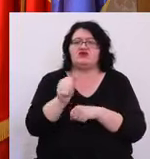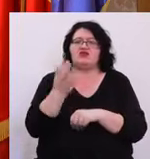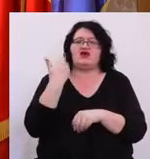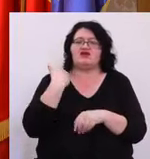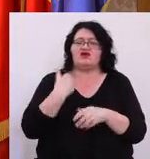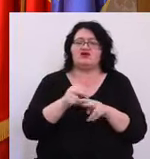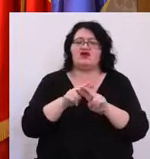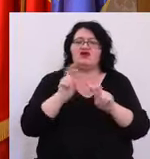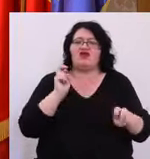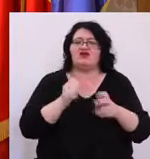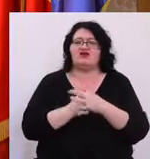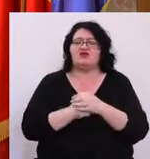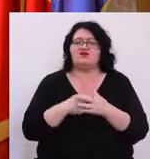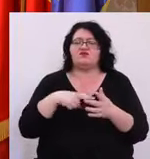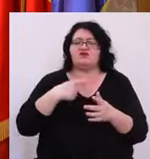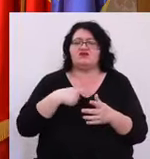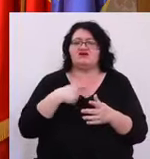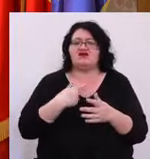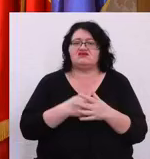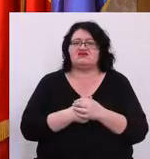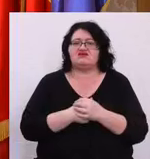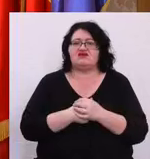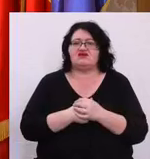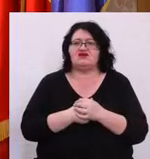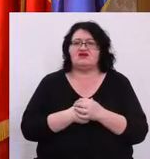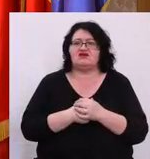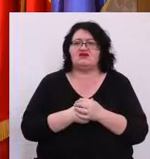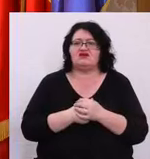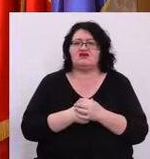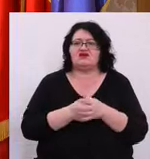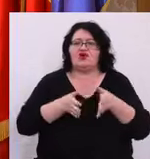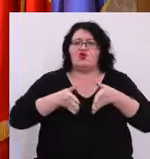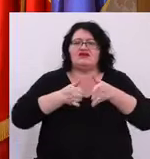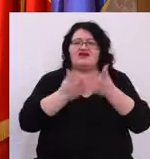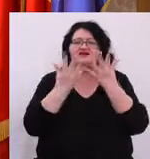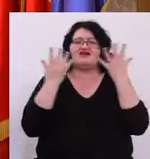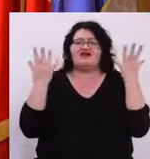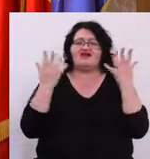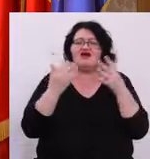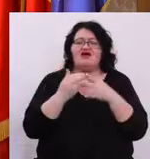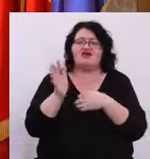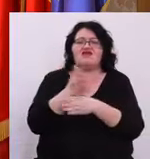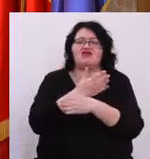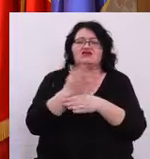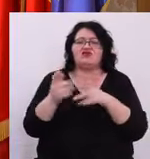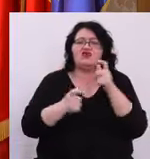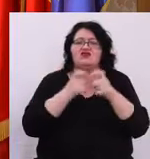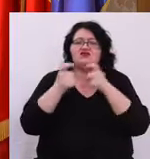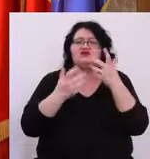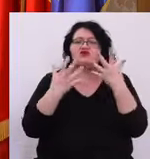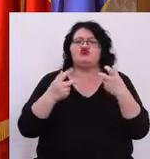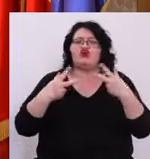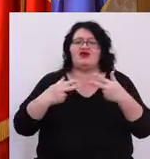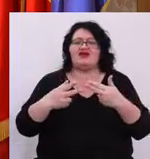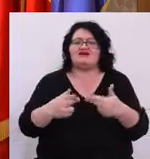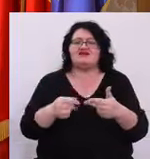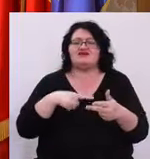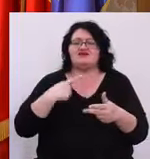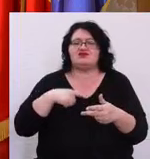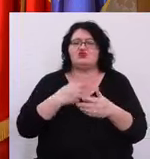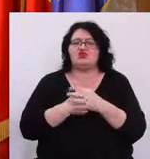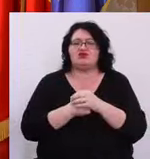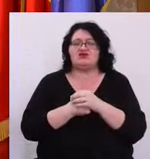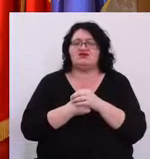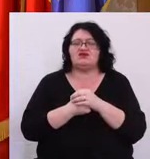trecută Înainte să existe o direcție clară de la nivel național Despre ce fel de restricții sunt